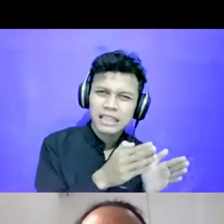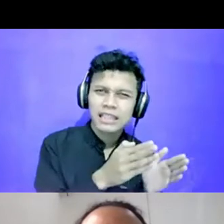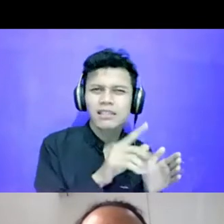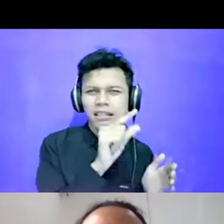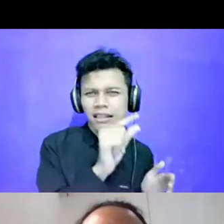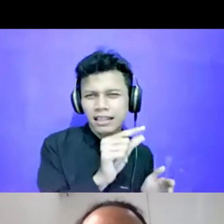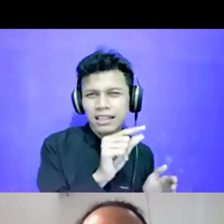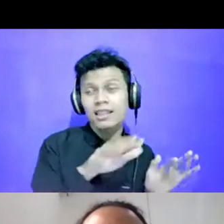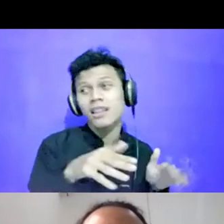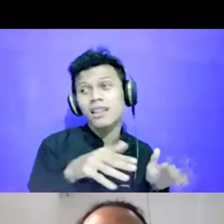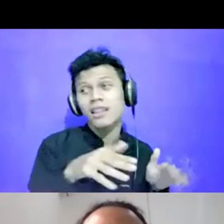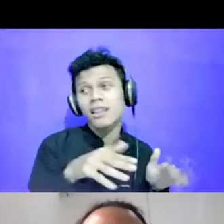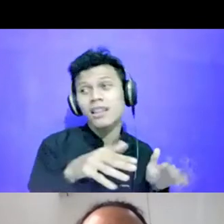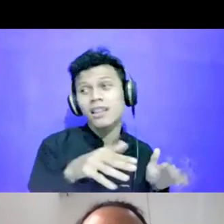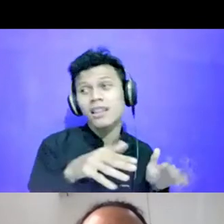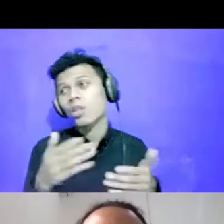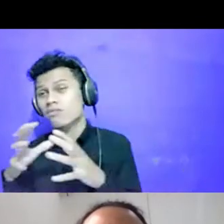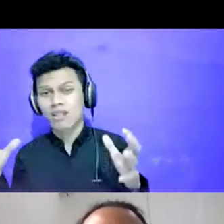Cek Ini